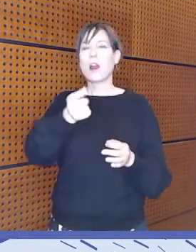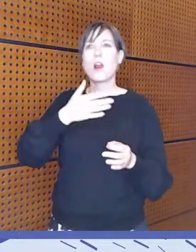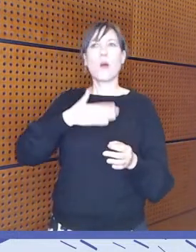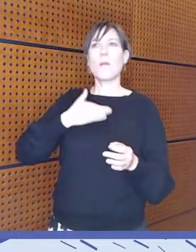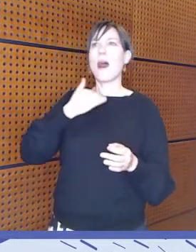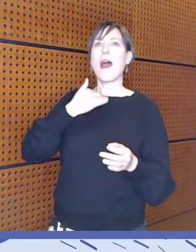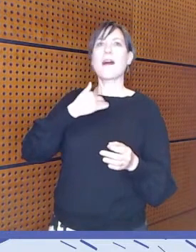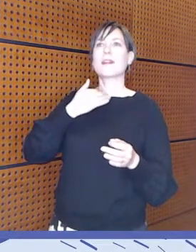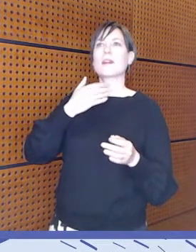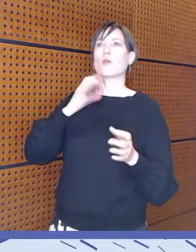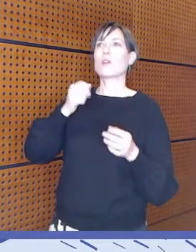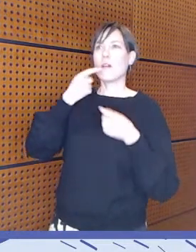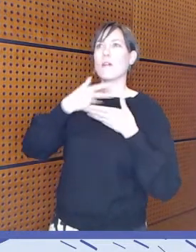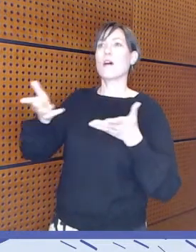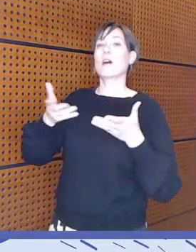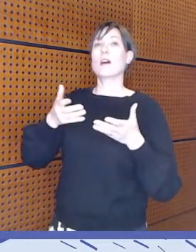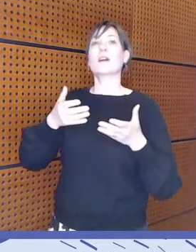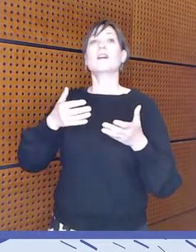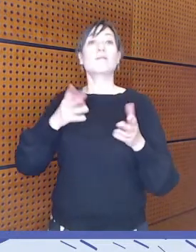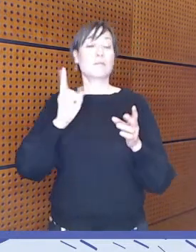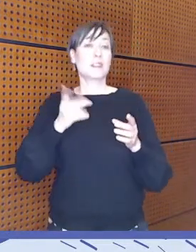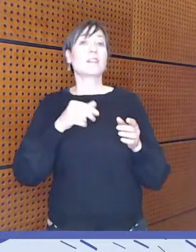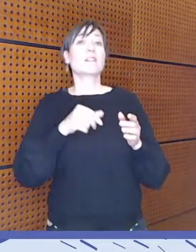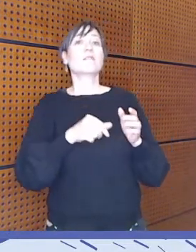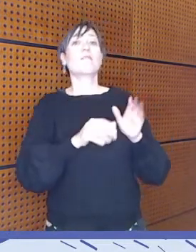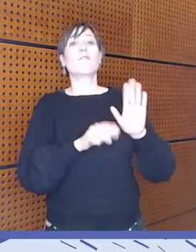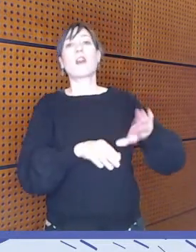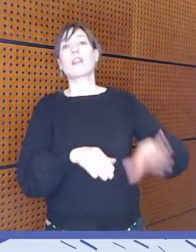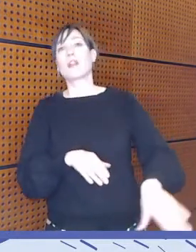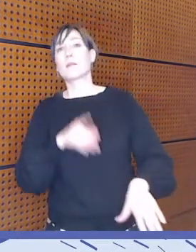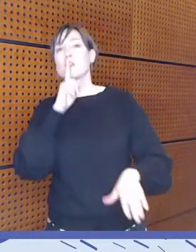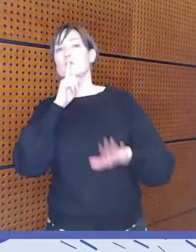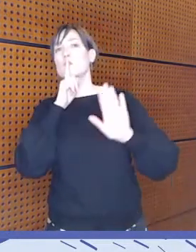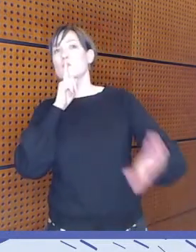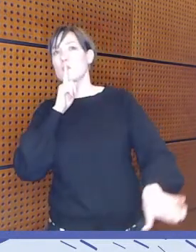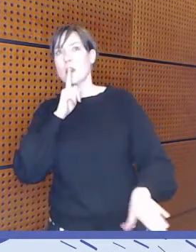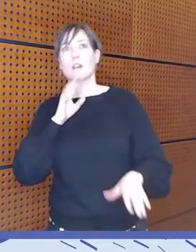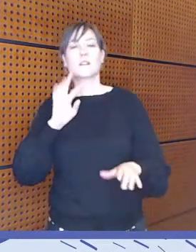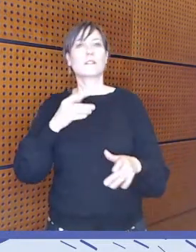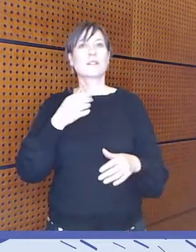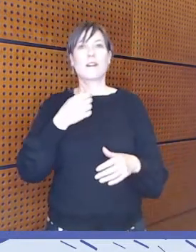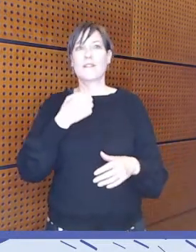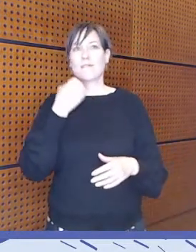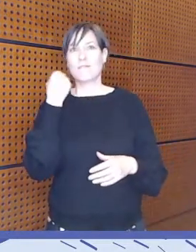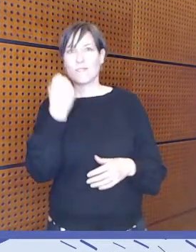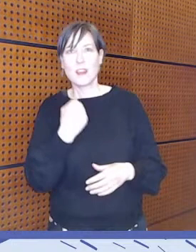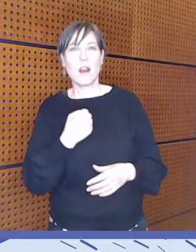Vaientaminen esimerkiksi vihapuheella, häirinnällä, painostuksella, pelottelulla